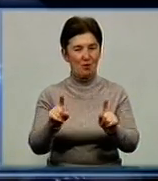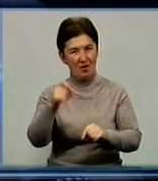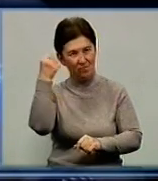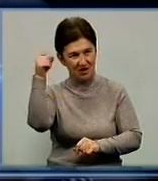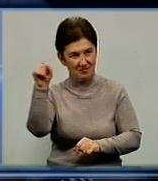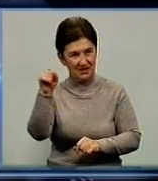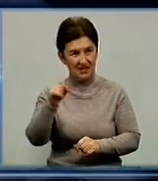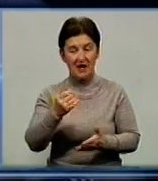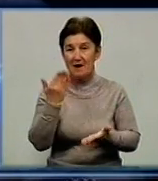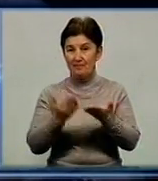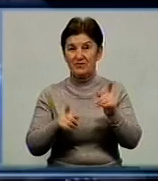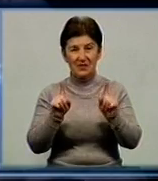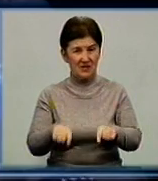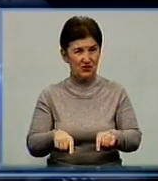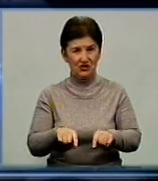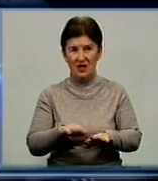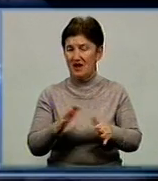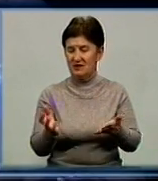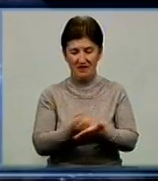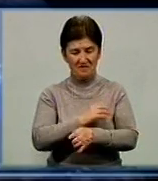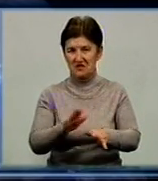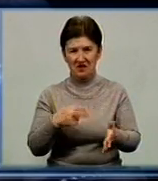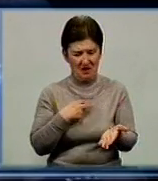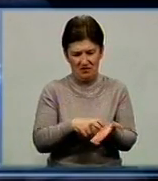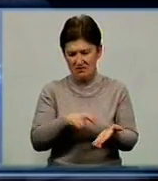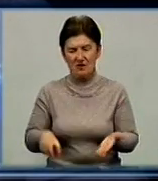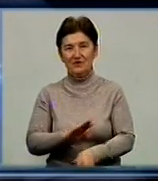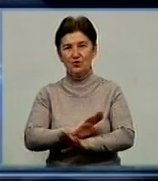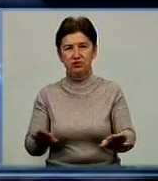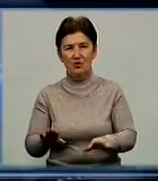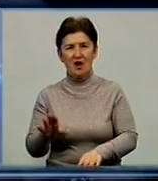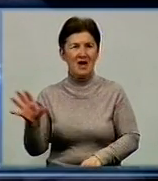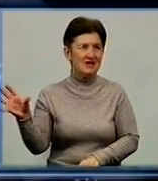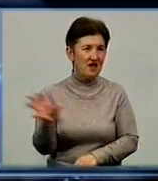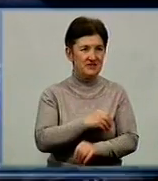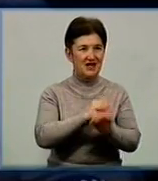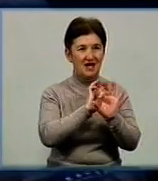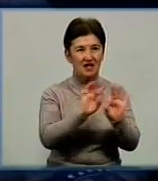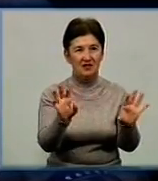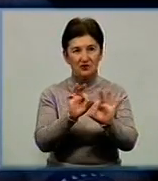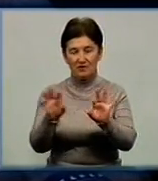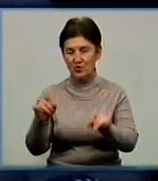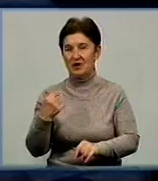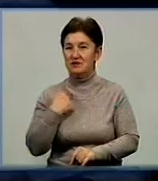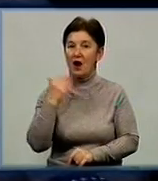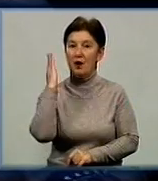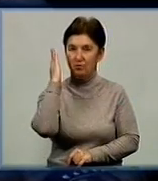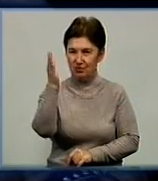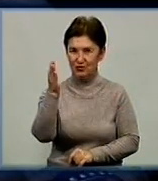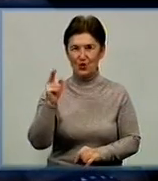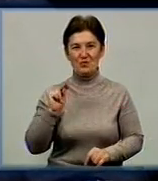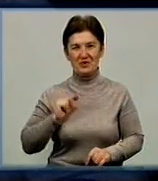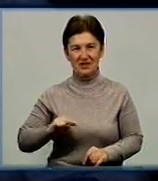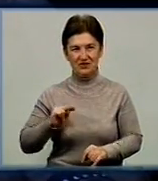але якщо навіть не вийде, я не відступлюсь від того. Я на всіх інтерв'ю кажу зараз, я буду працювати,